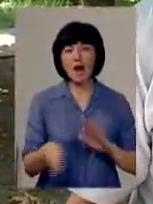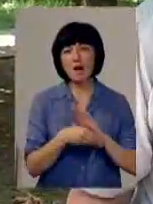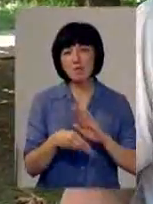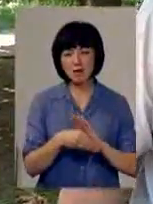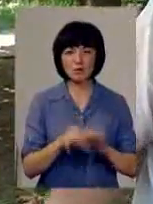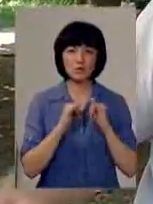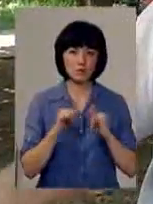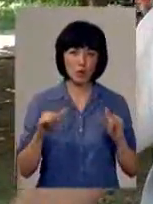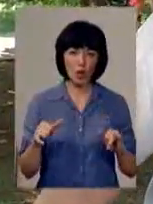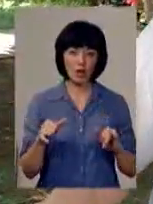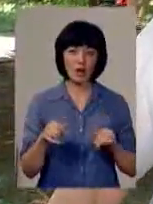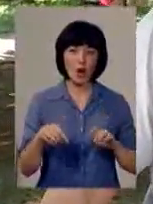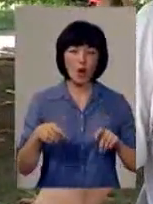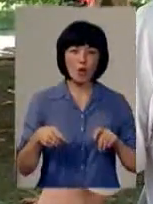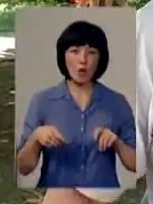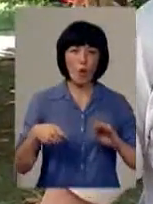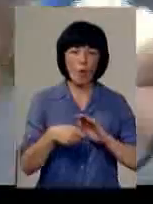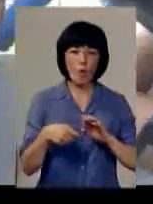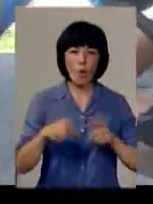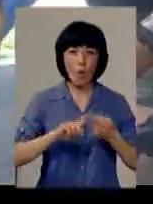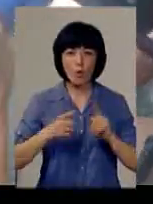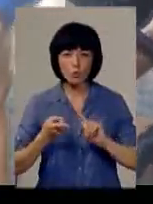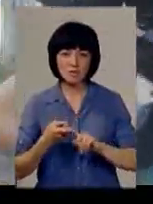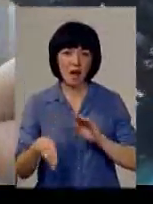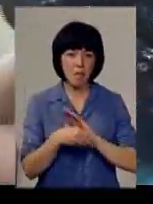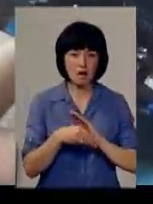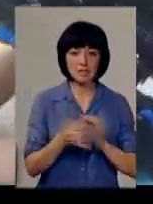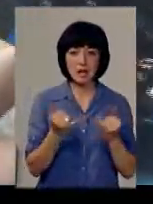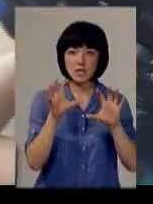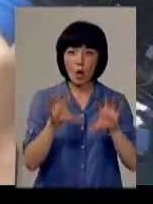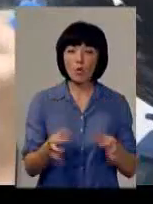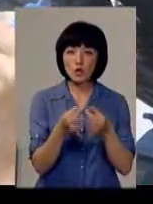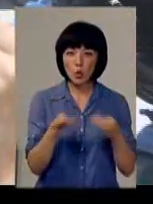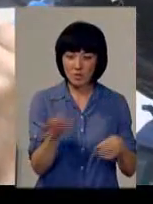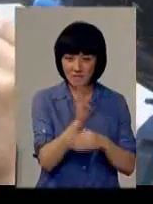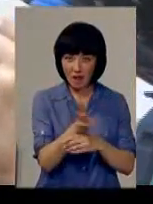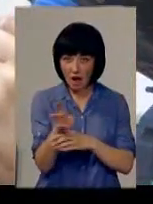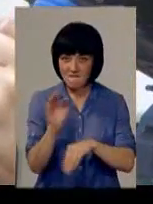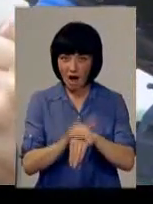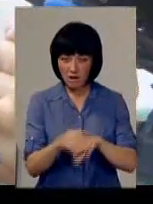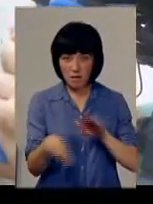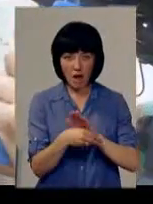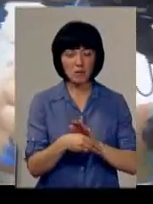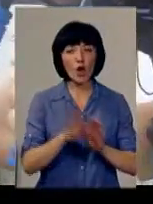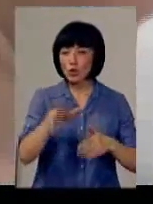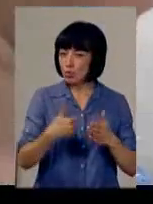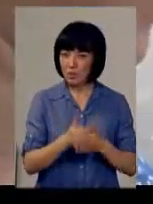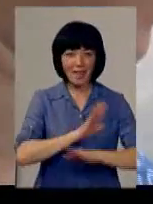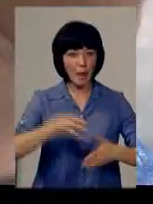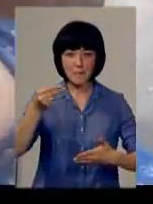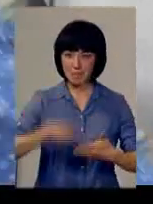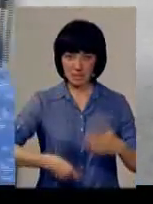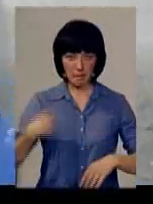і корупція, і хабарництво. Наразі закон про дозвіл фіксувати факти хабарництва на камеру досі не